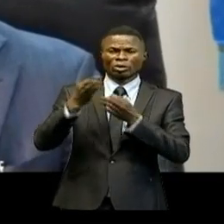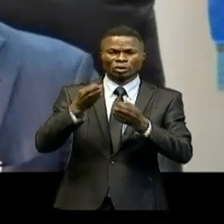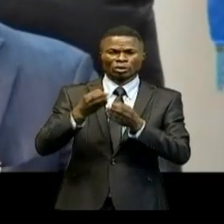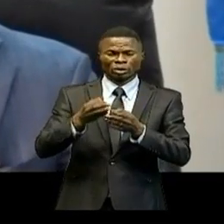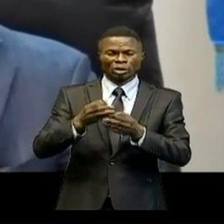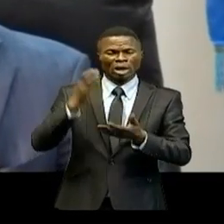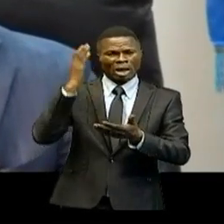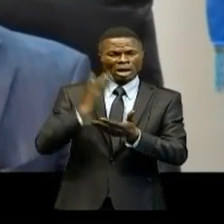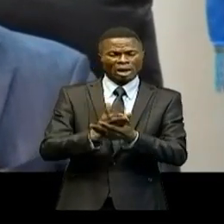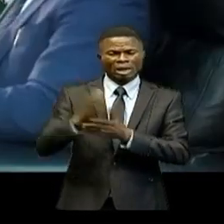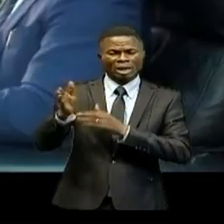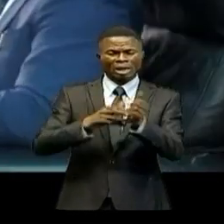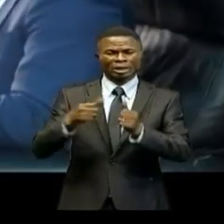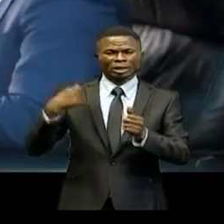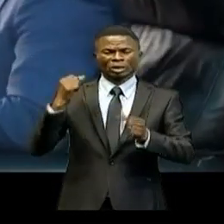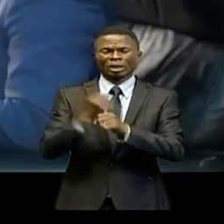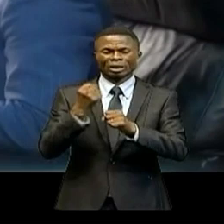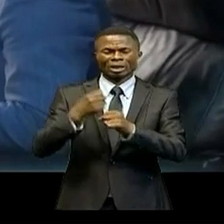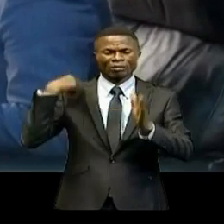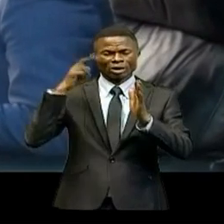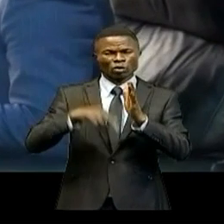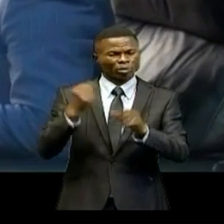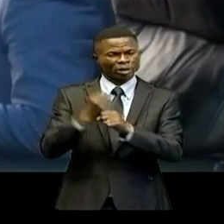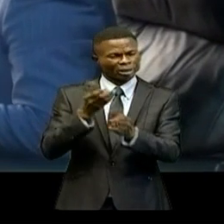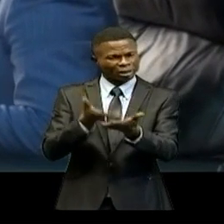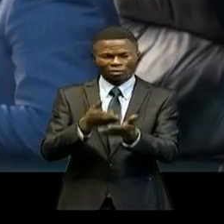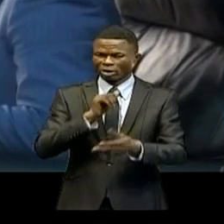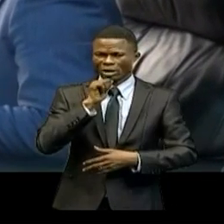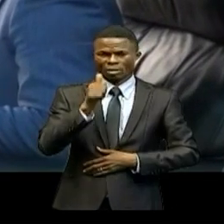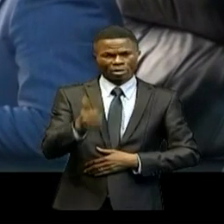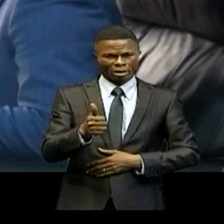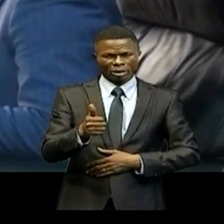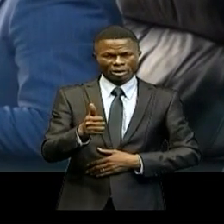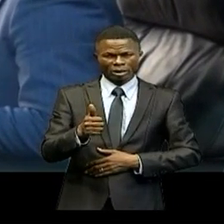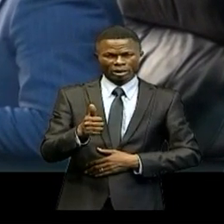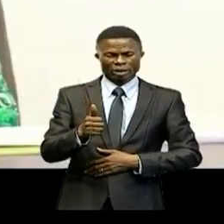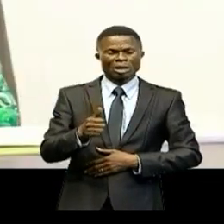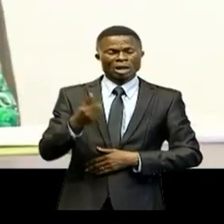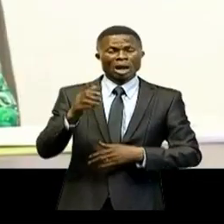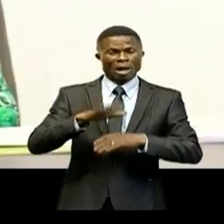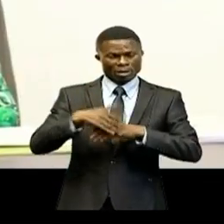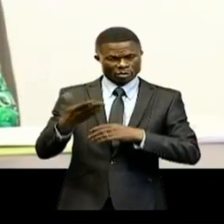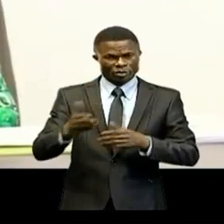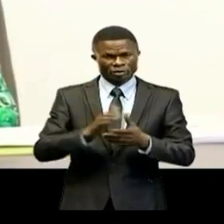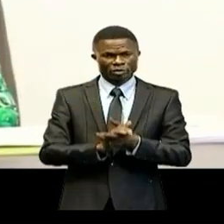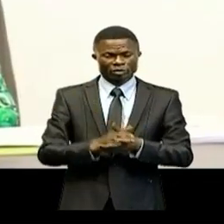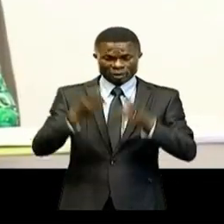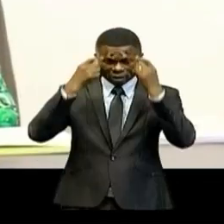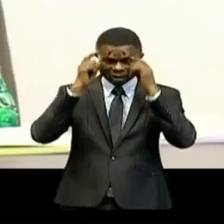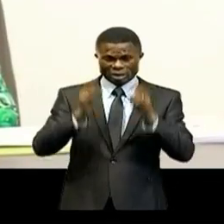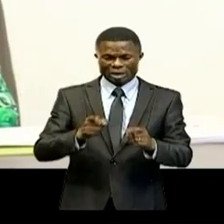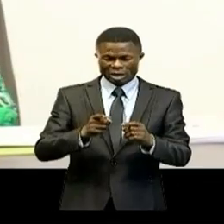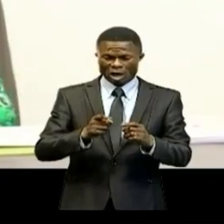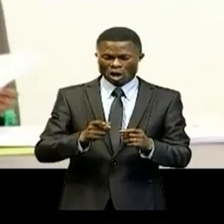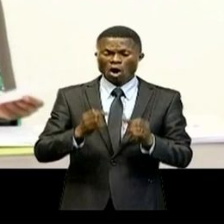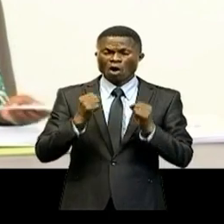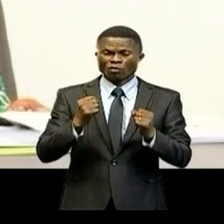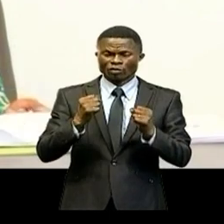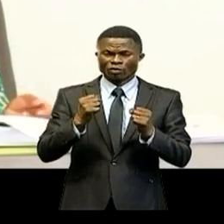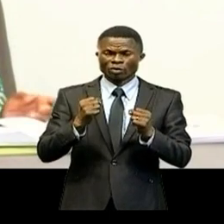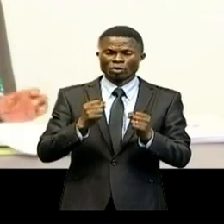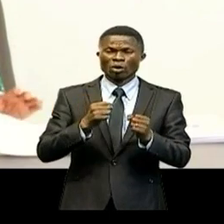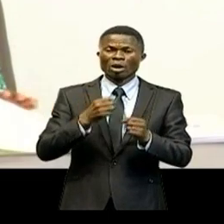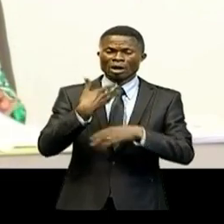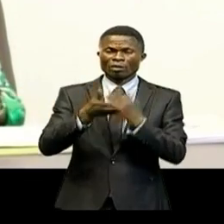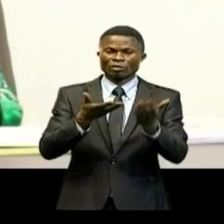efforts du gouvernement dans les domaines. En tout état de cause, des mesures conservatoires ont été prises